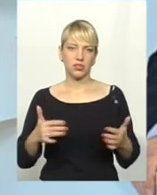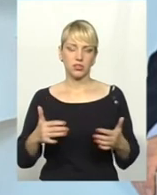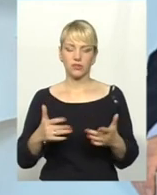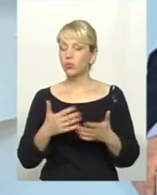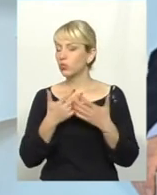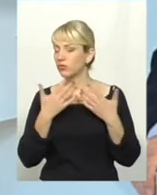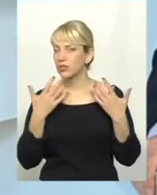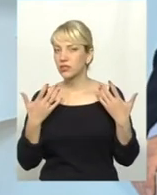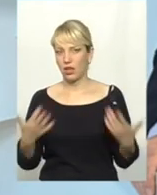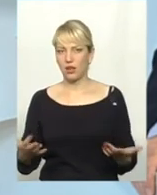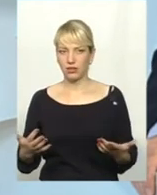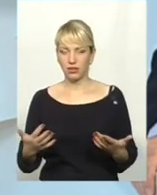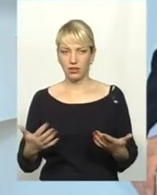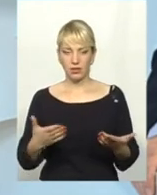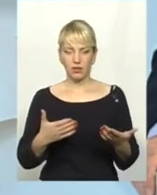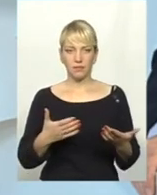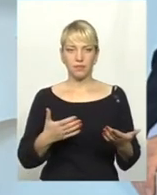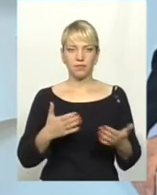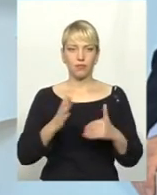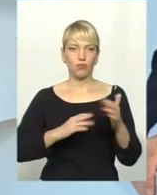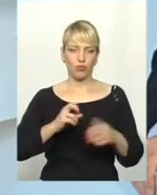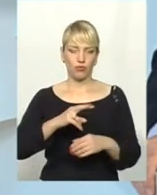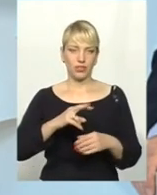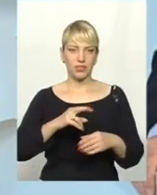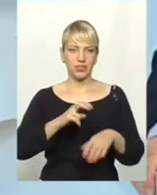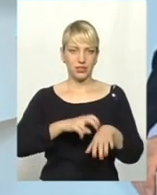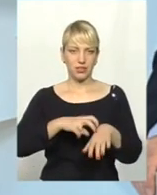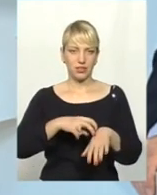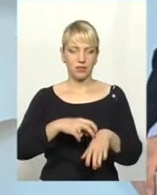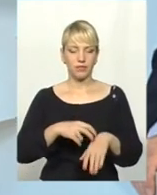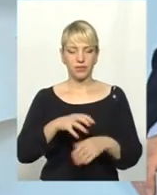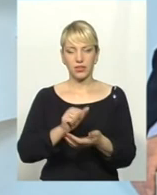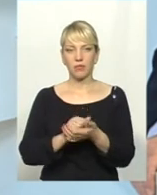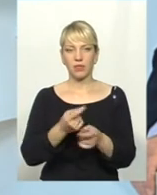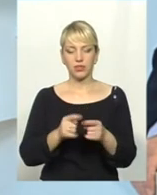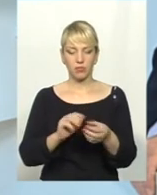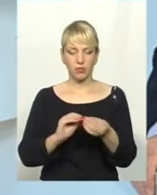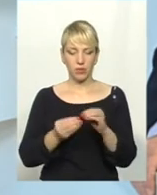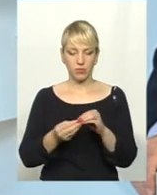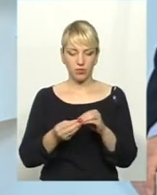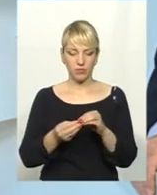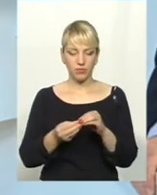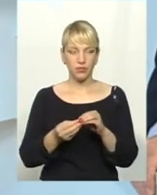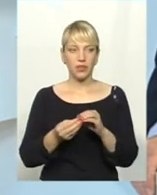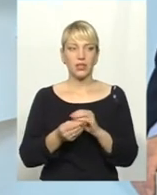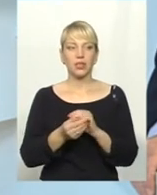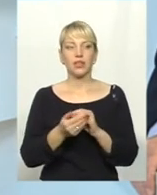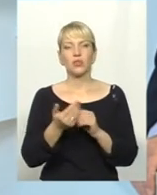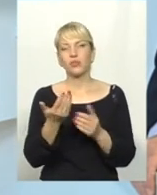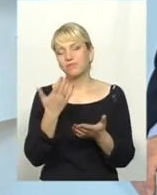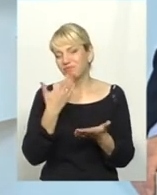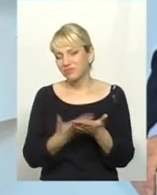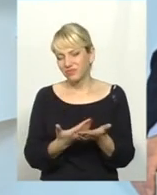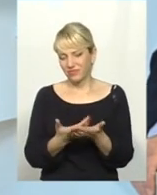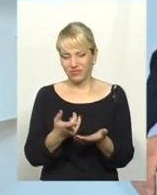всіляких підрозділів медицини займалися цією проблемою. Ну, ні, лікування нескладне,